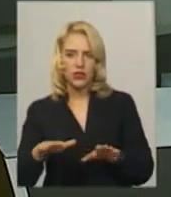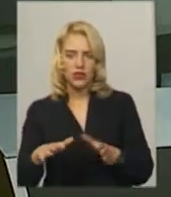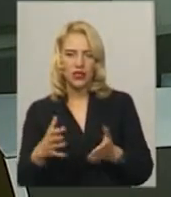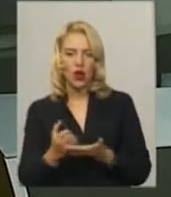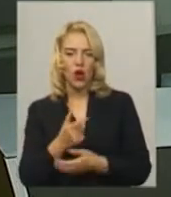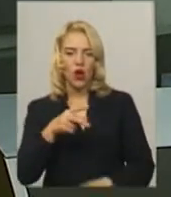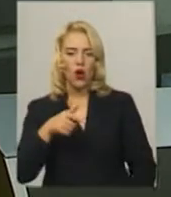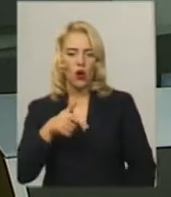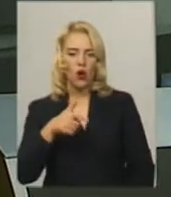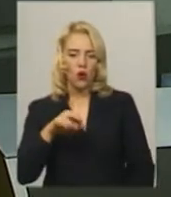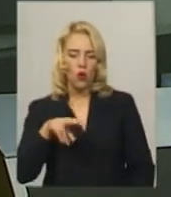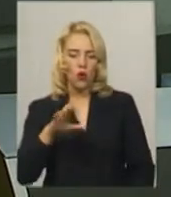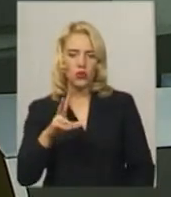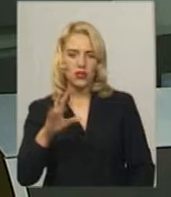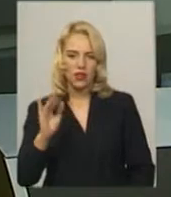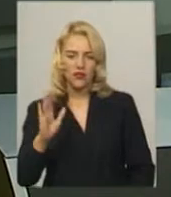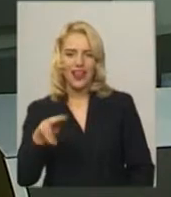-Летичівського району Леси Коваль.